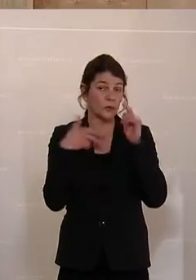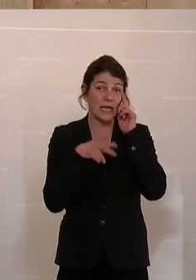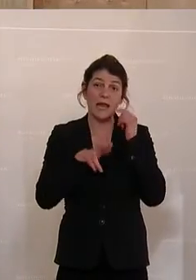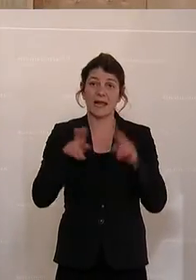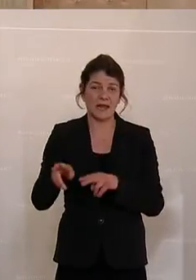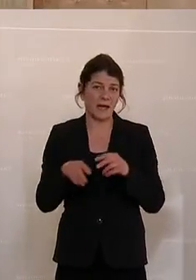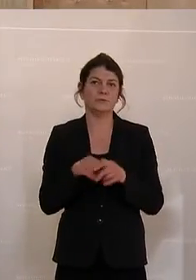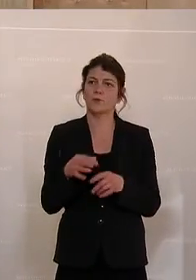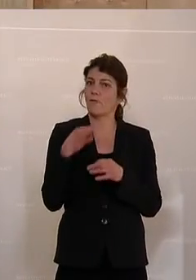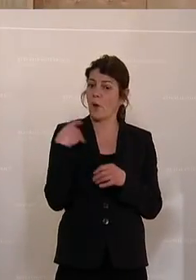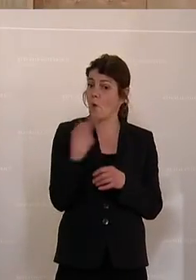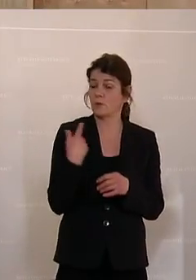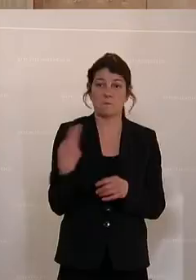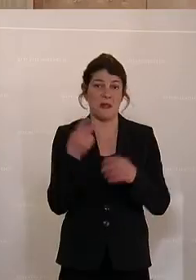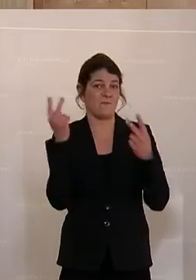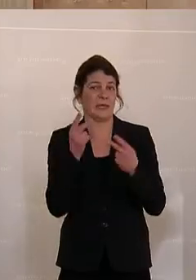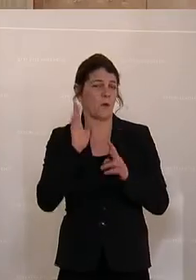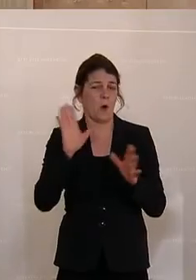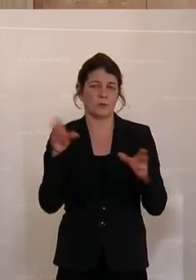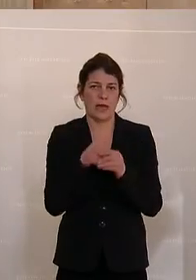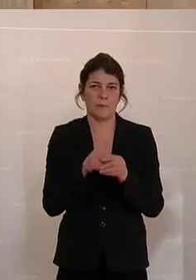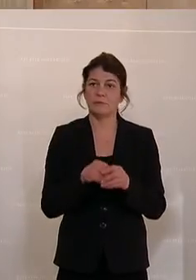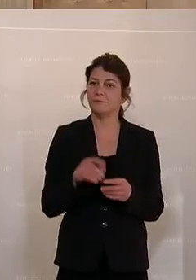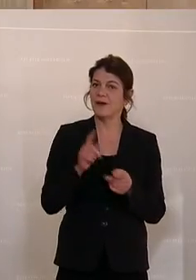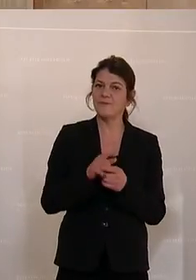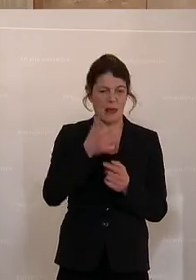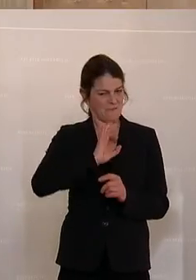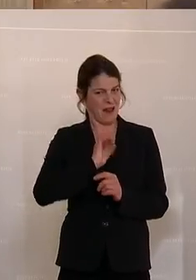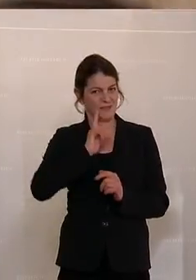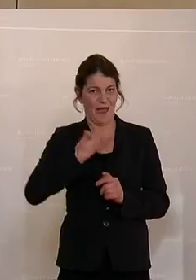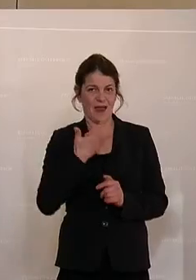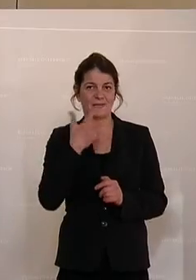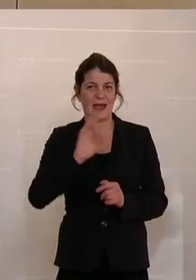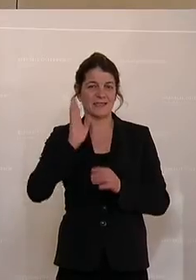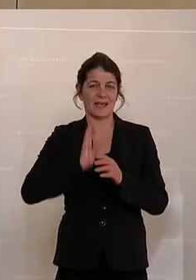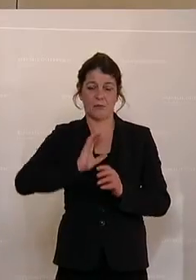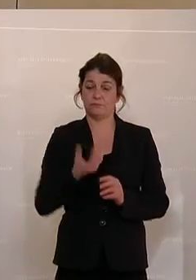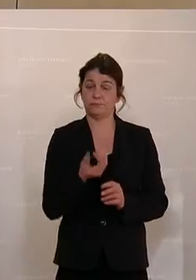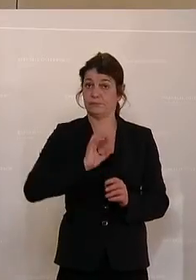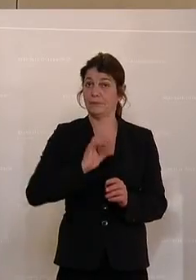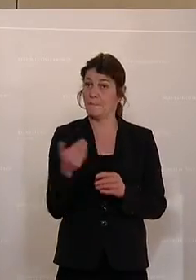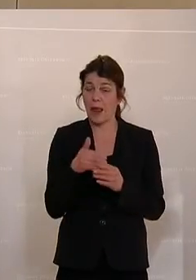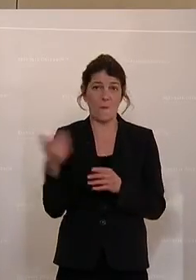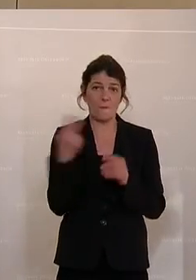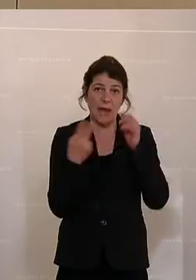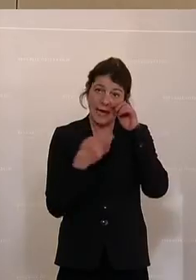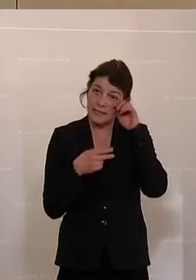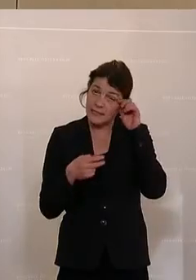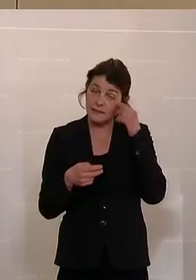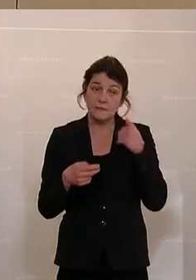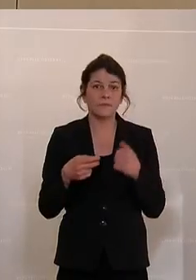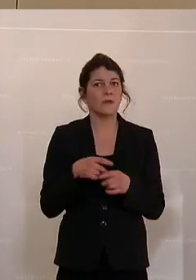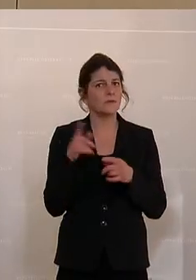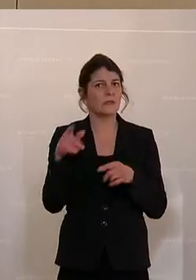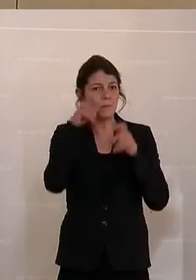das geht für uns Hand in Hand und sind zwei Seiten einer Medaille. Den brauchen tun wir letztlich beides. Und mit dieser Brille der sozialen